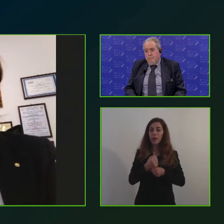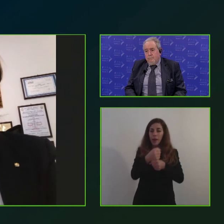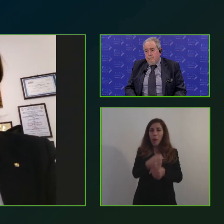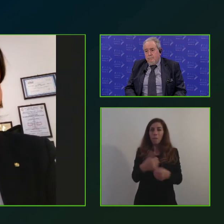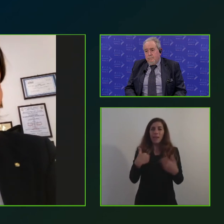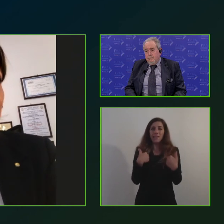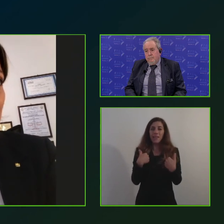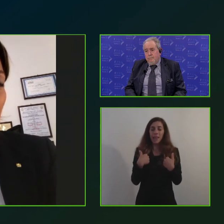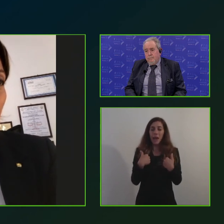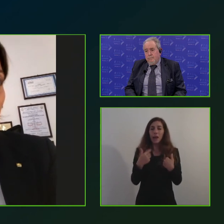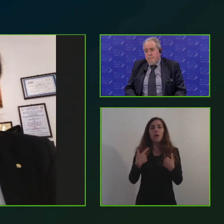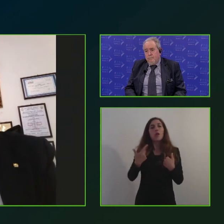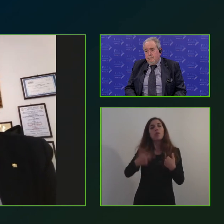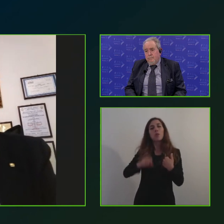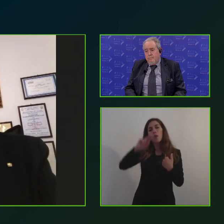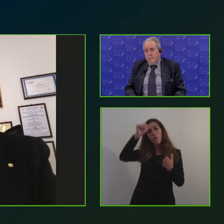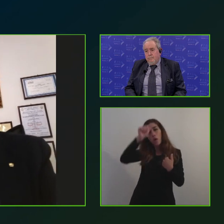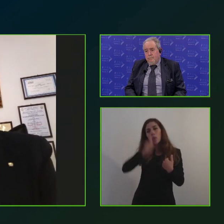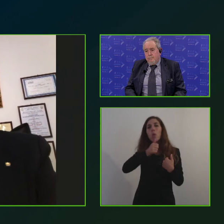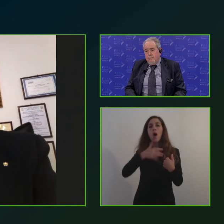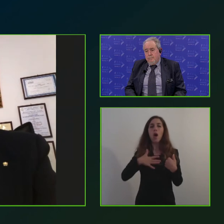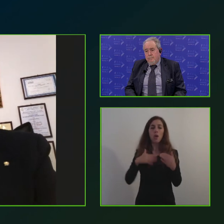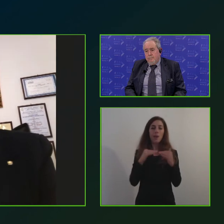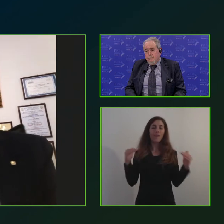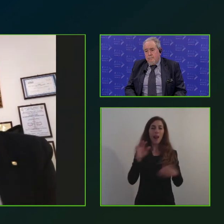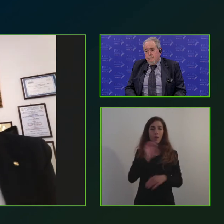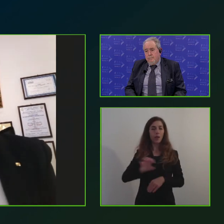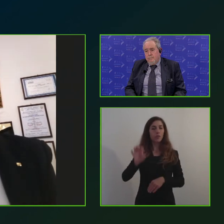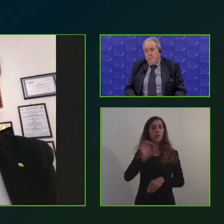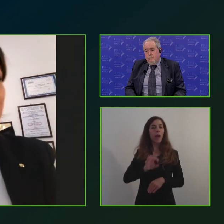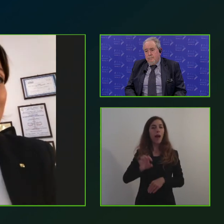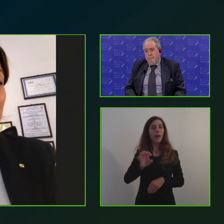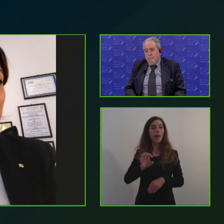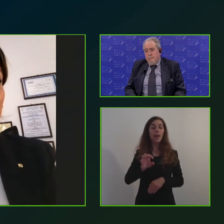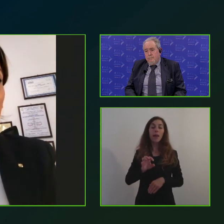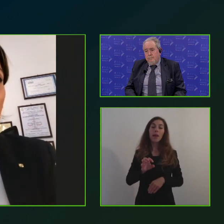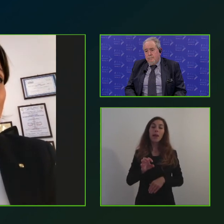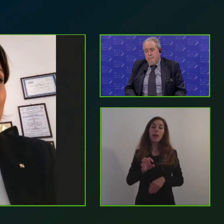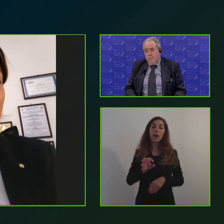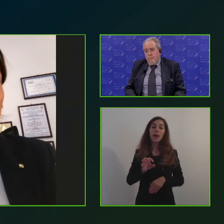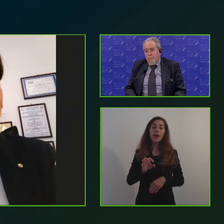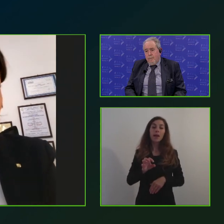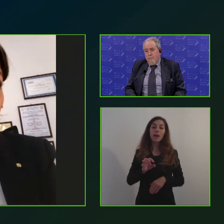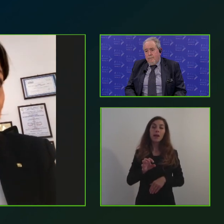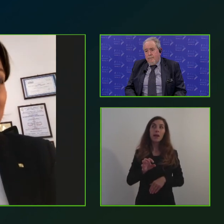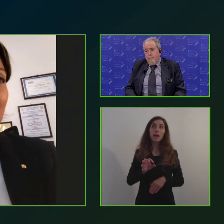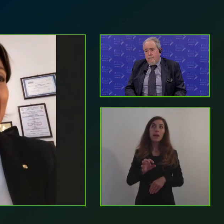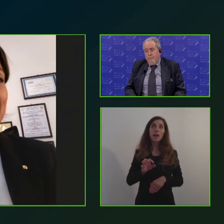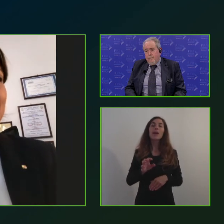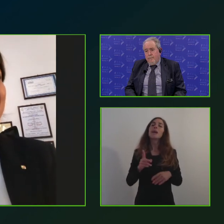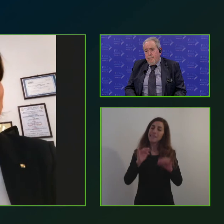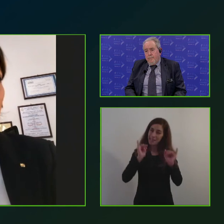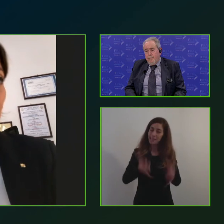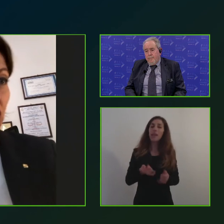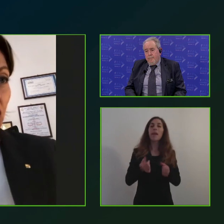ragione del mio ruolo a livello regionale che è forte nella